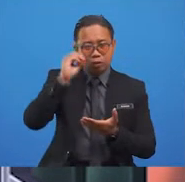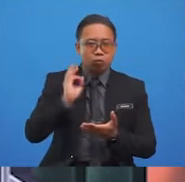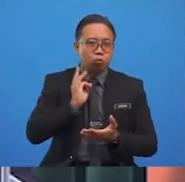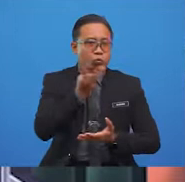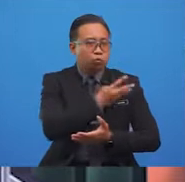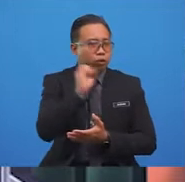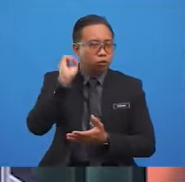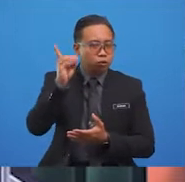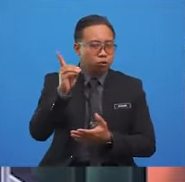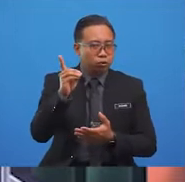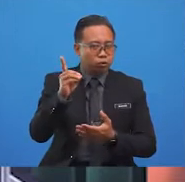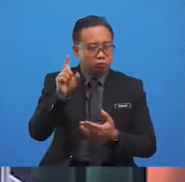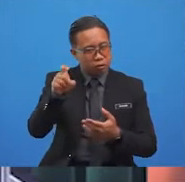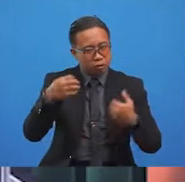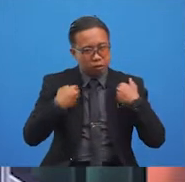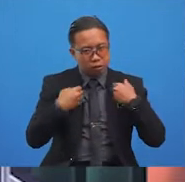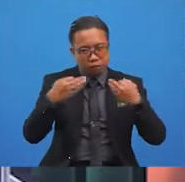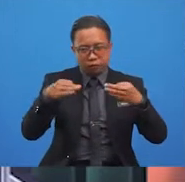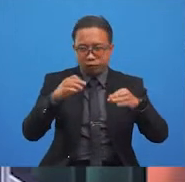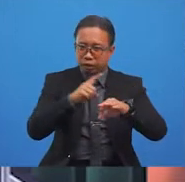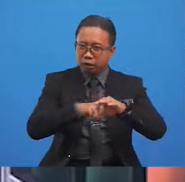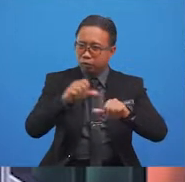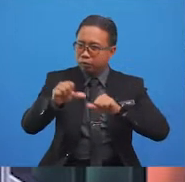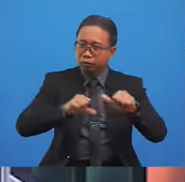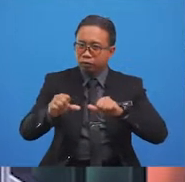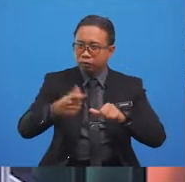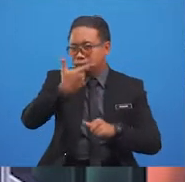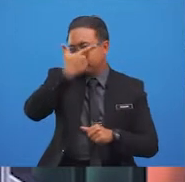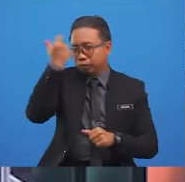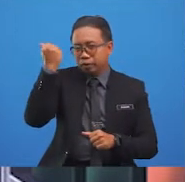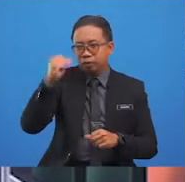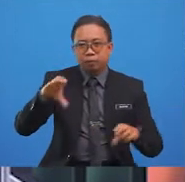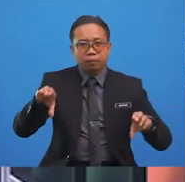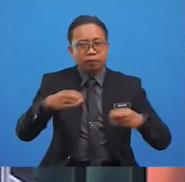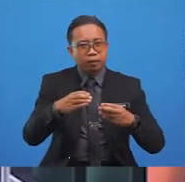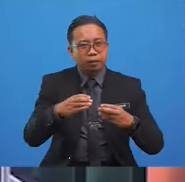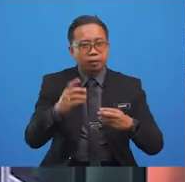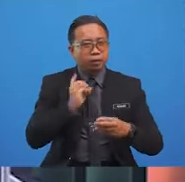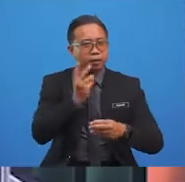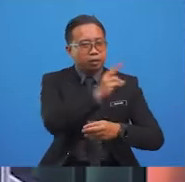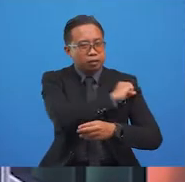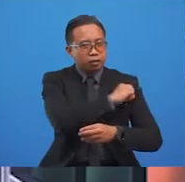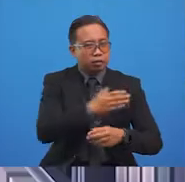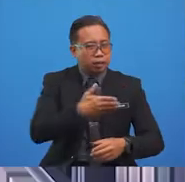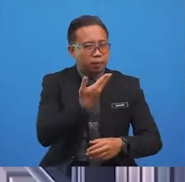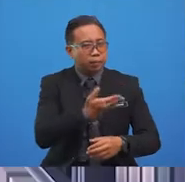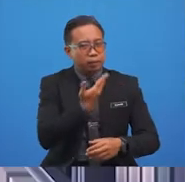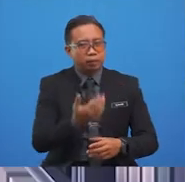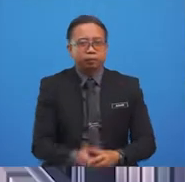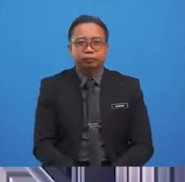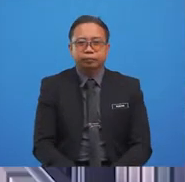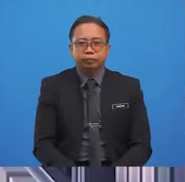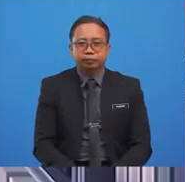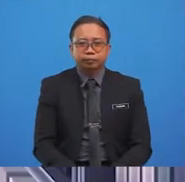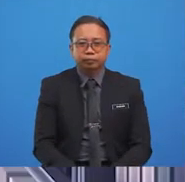all have free time activities because it makes happy. That